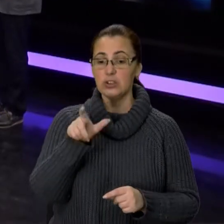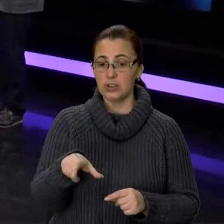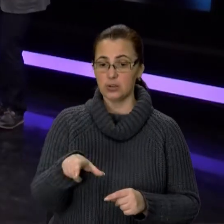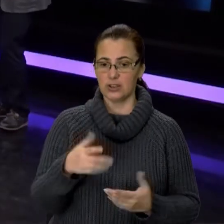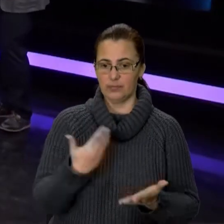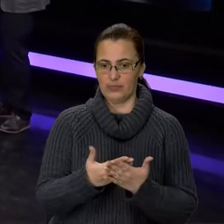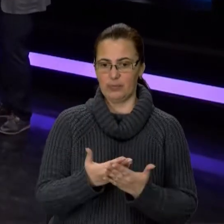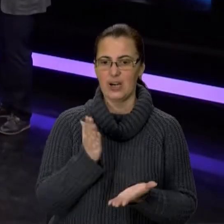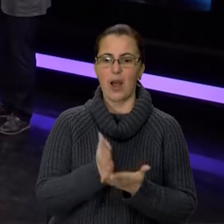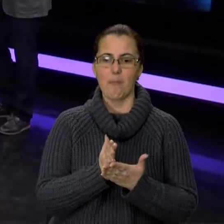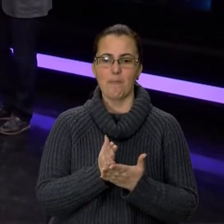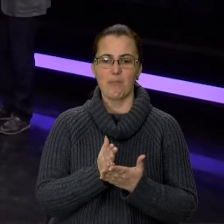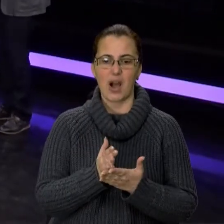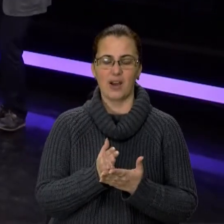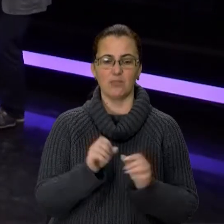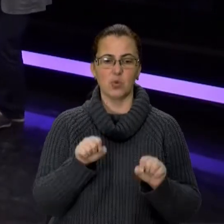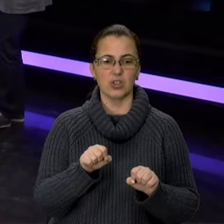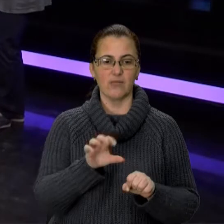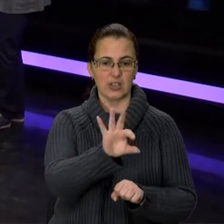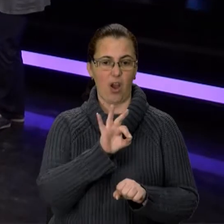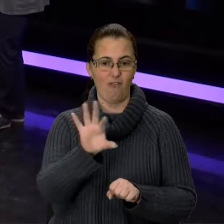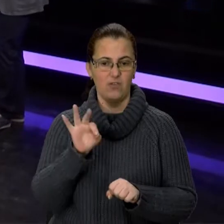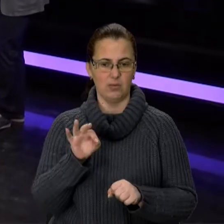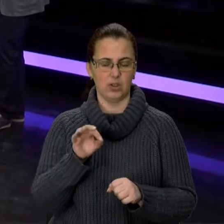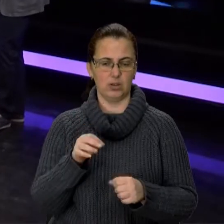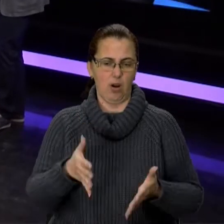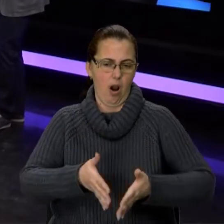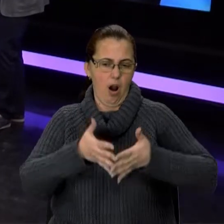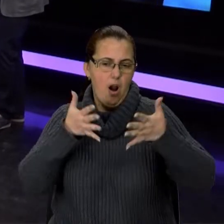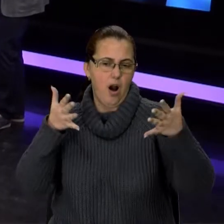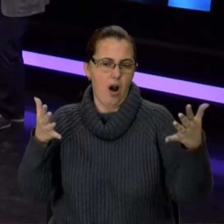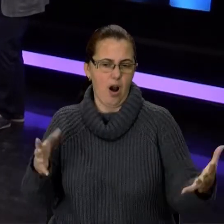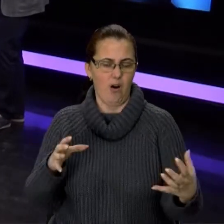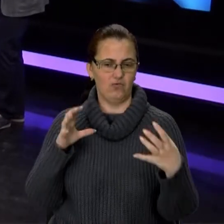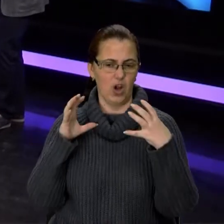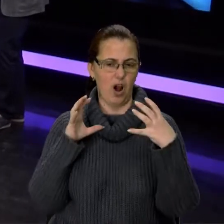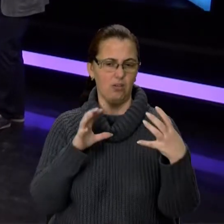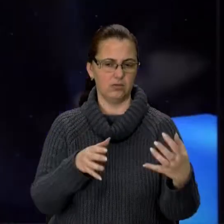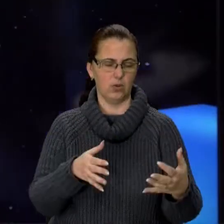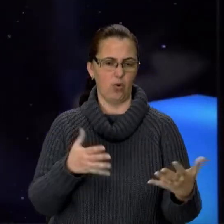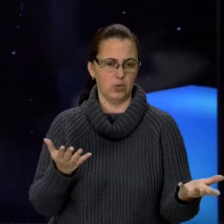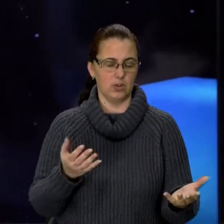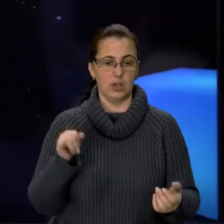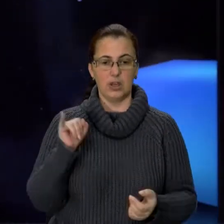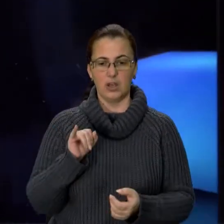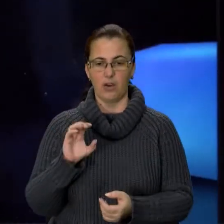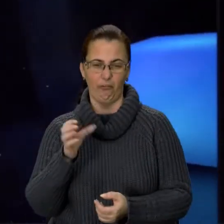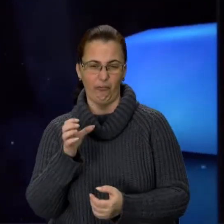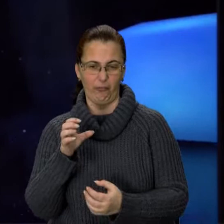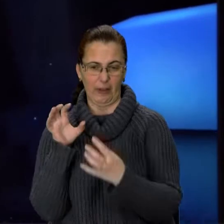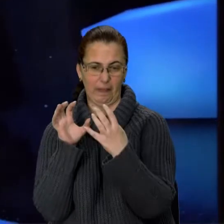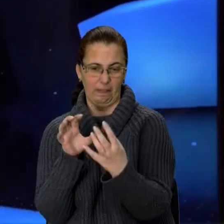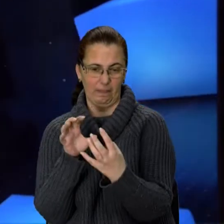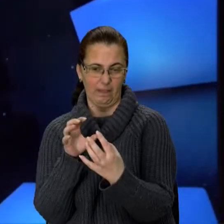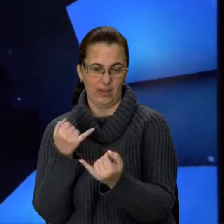вибір, так, або комунальний автобус, це великий, це просторий транспорт і жовта маршрутка. Ну, людина